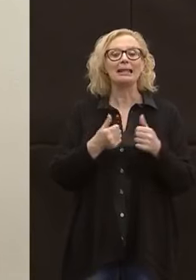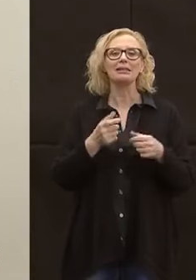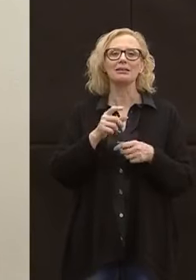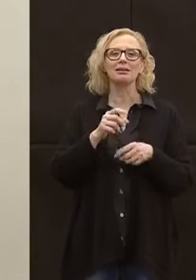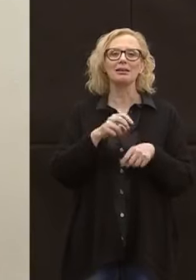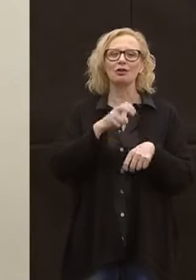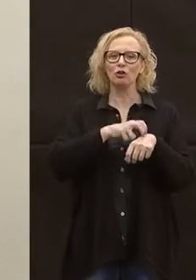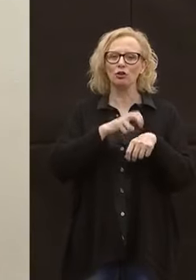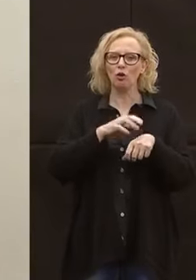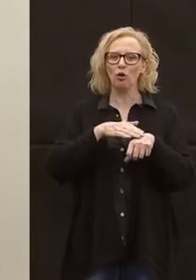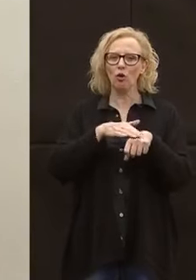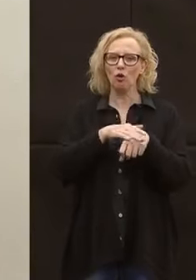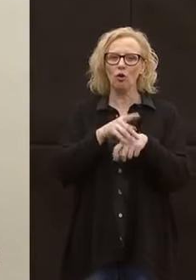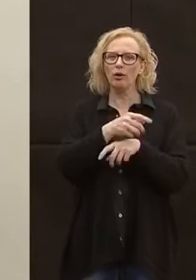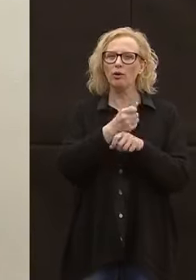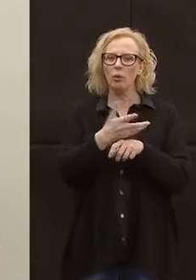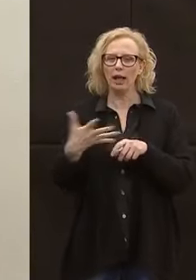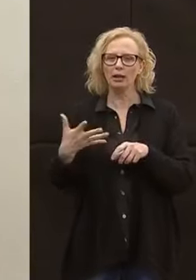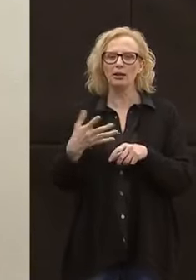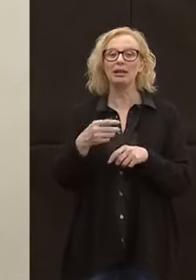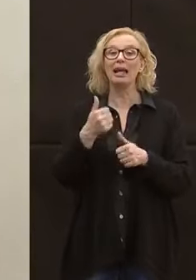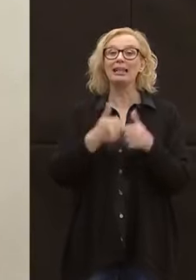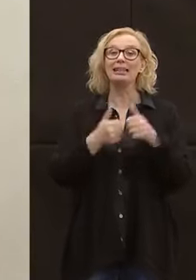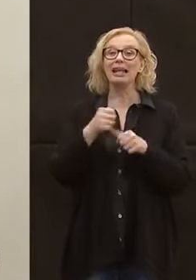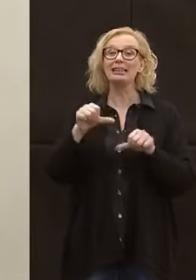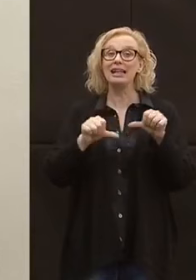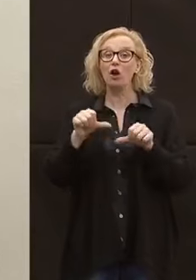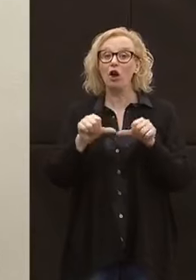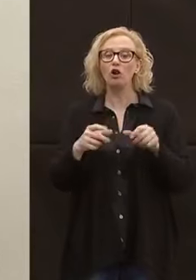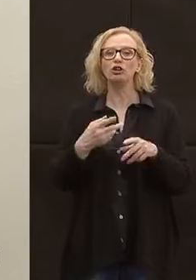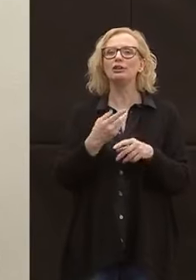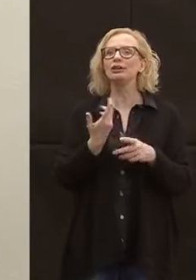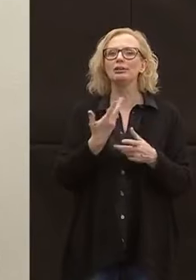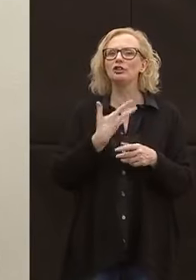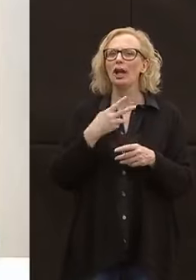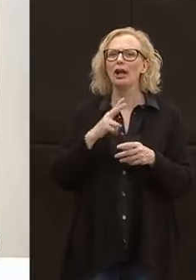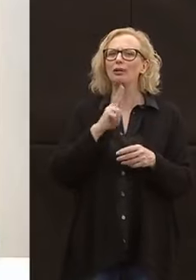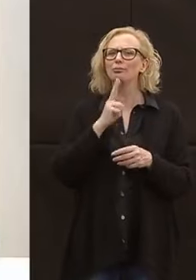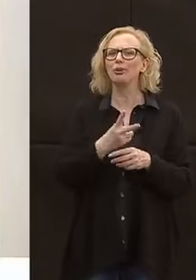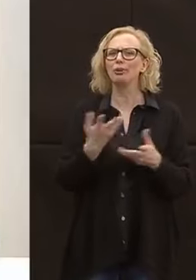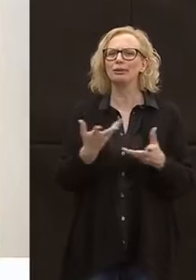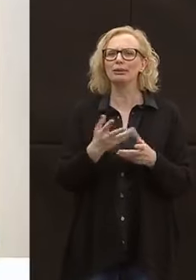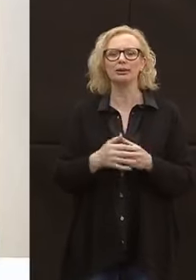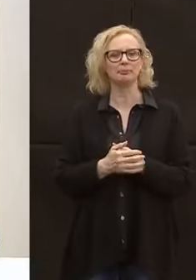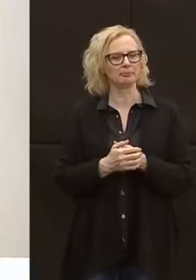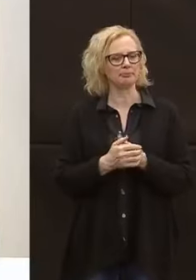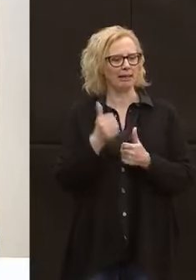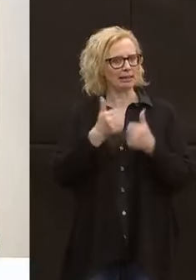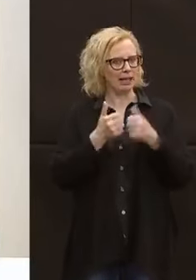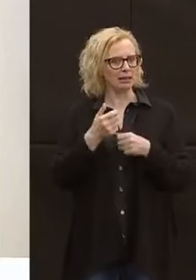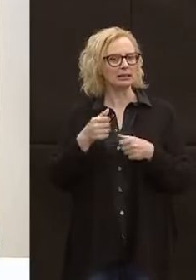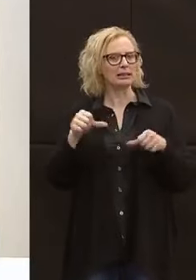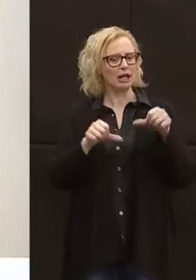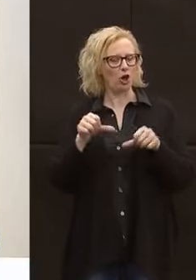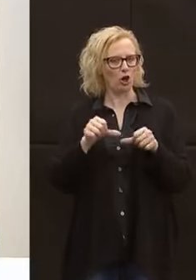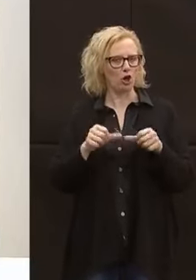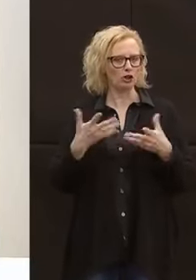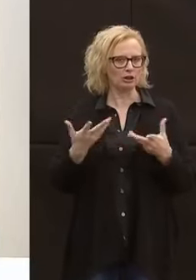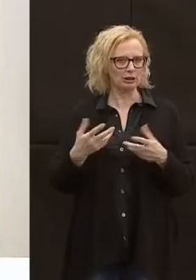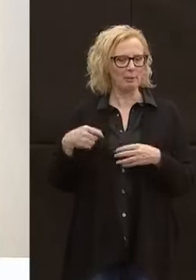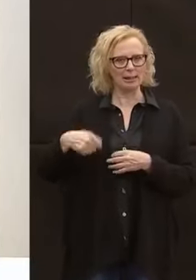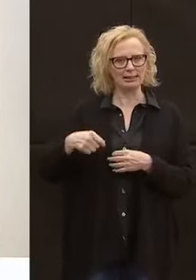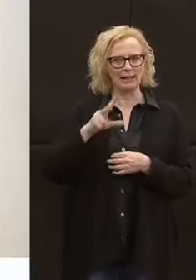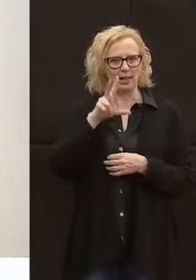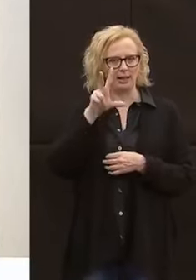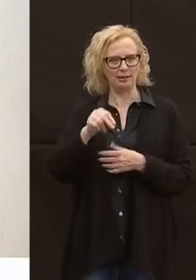sanitari e se ci sono novità sui test sierologici. Allora per quanto riguarda i test sierologici, ha già detto il